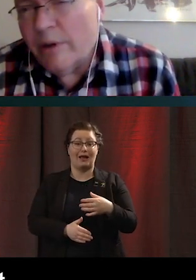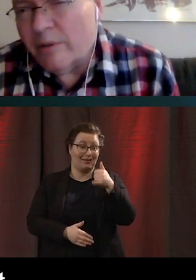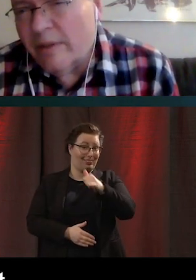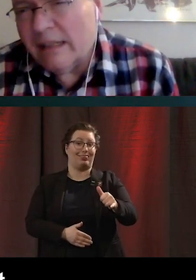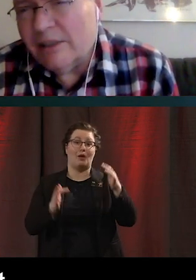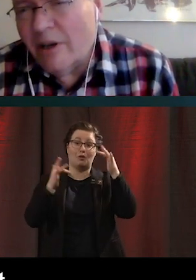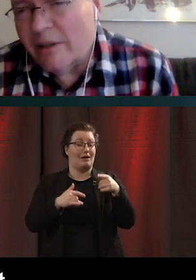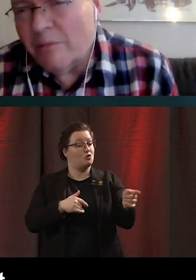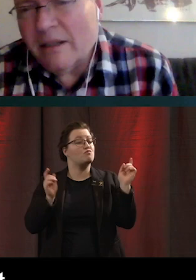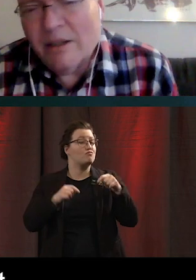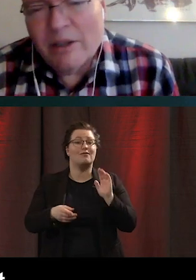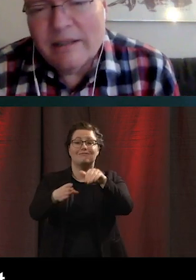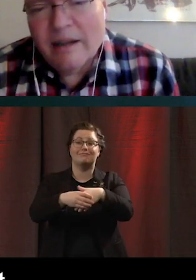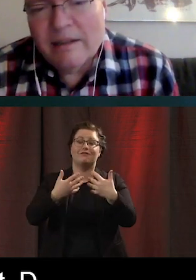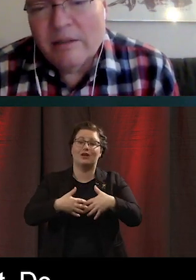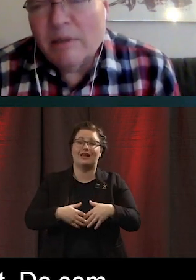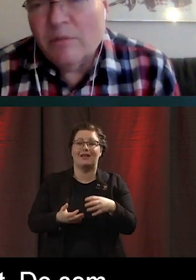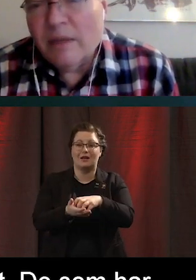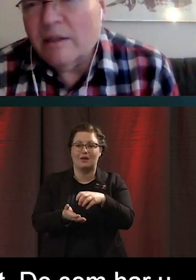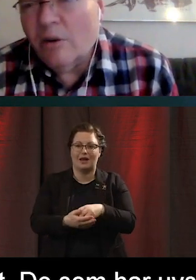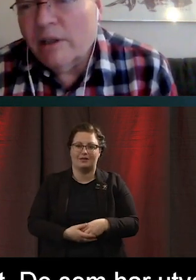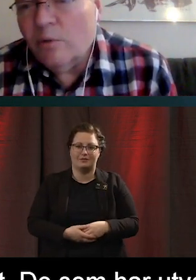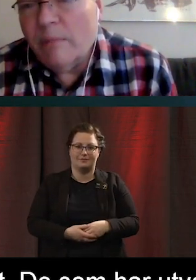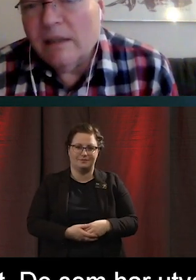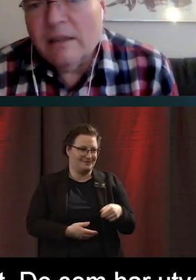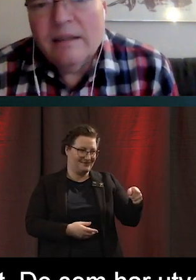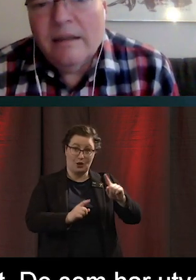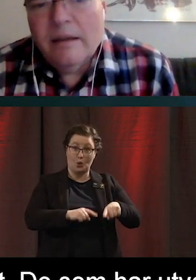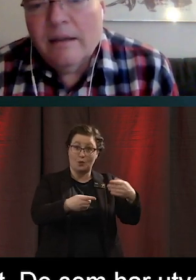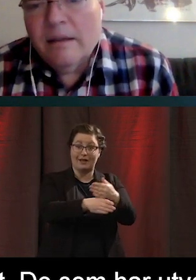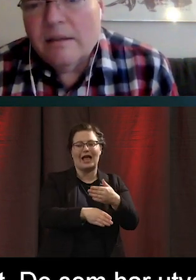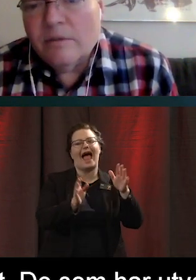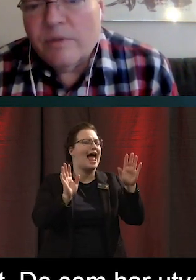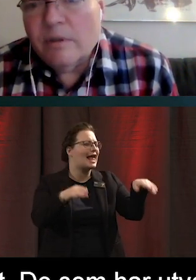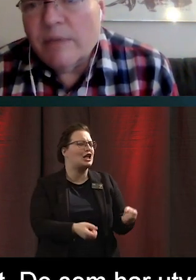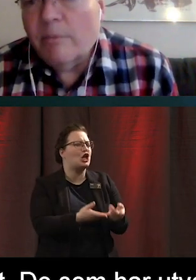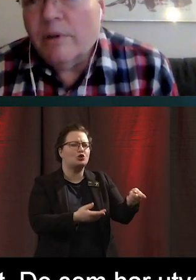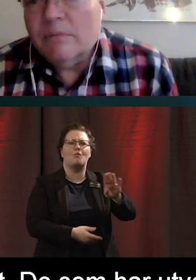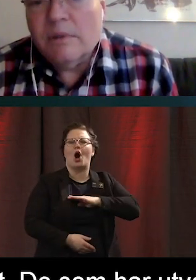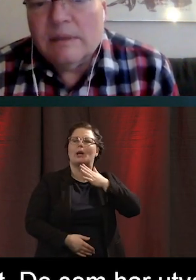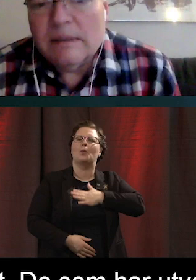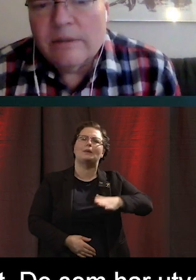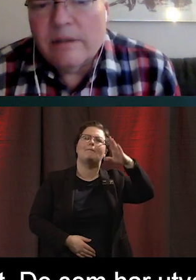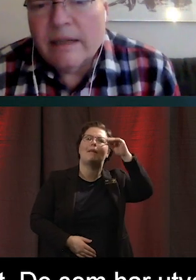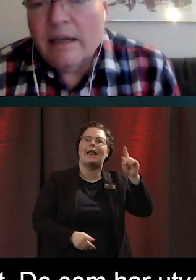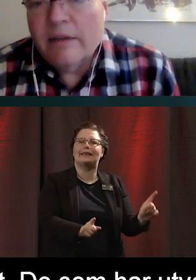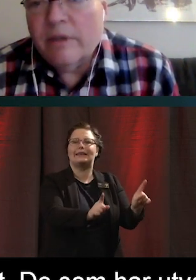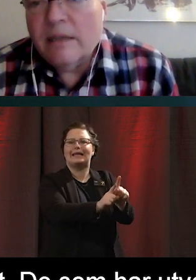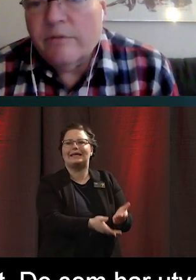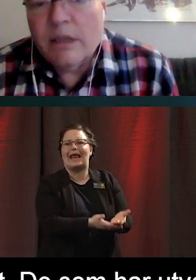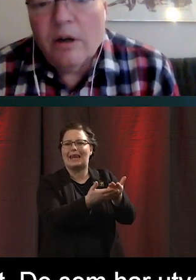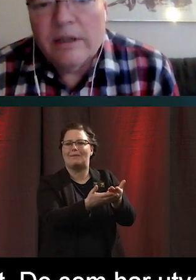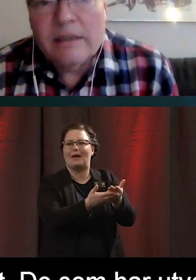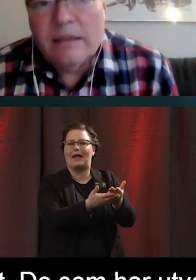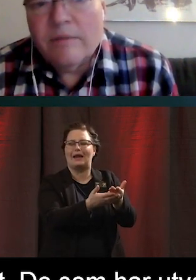de som har utvecklingsstörning, de kan ha löst det här genom att de kanske har en god man som hjälper dem. Så där kan det